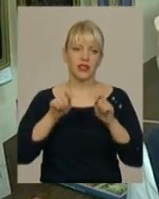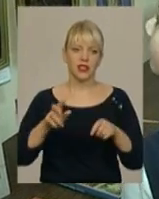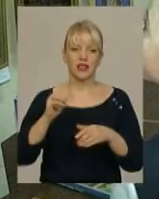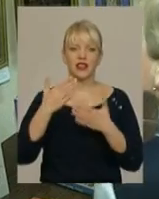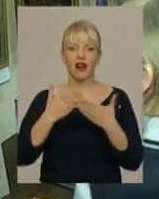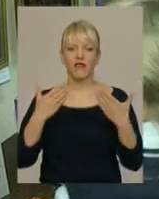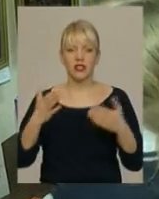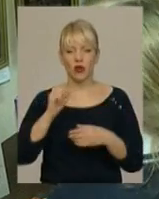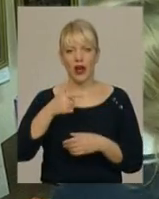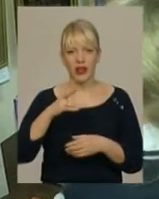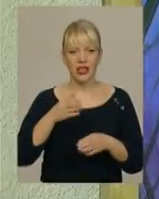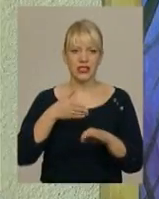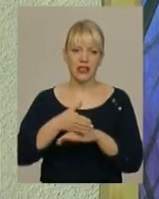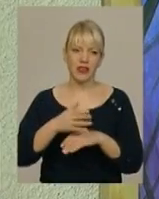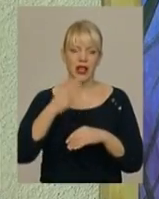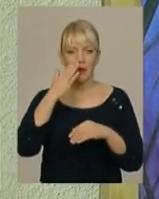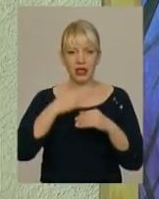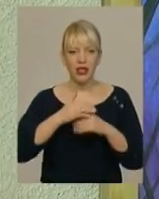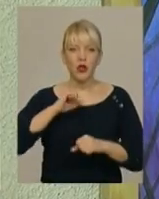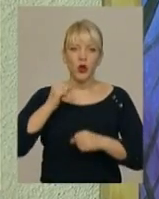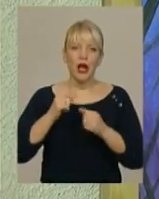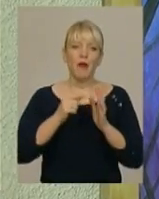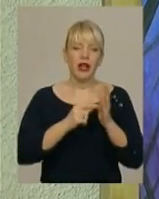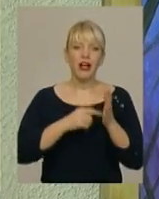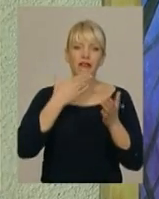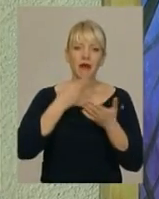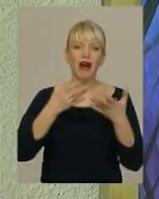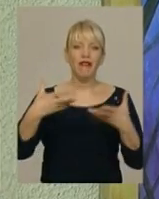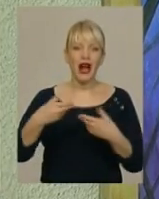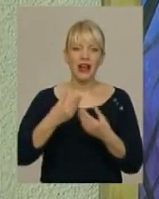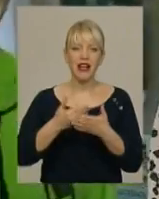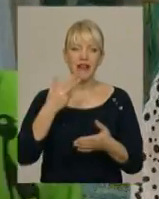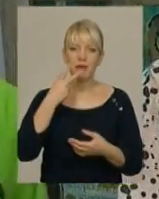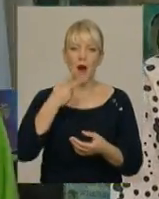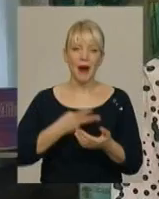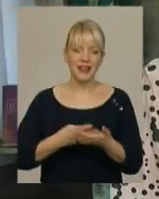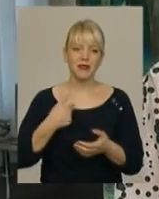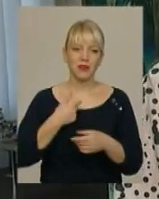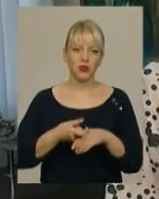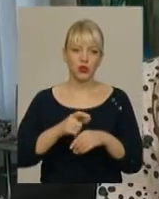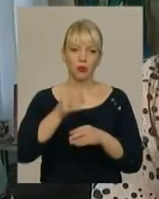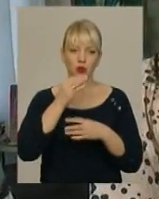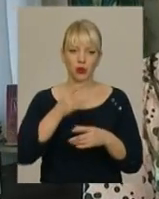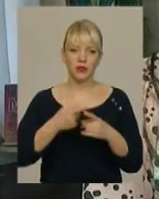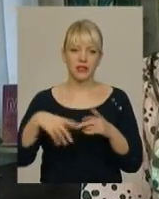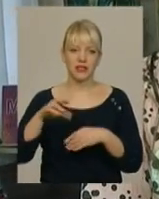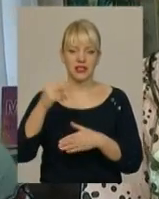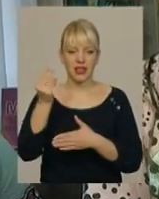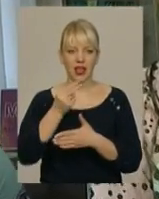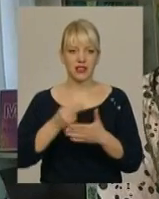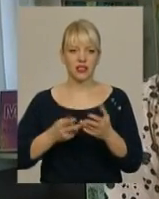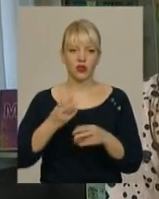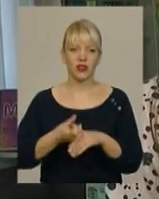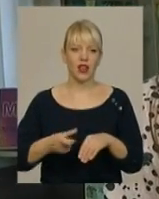Агнеса завітали її близькі і друзі і поділилися власними враженнями від побаченого. Мені дуже подобаються всі картини, але